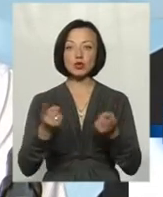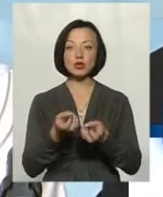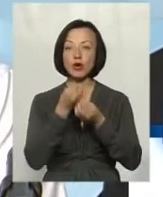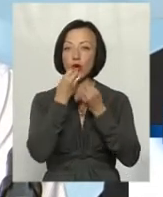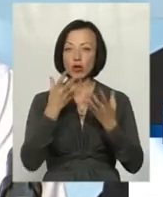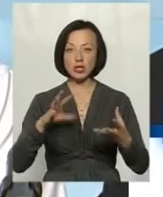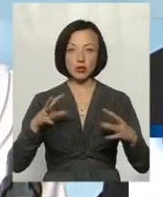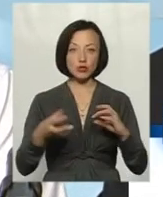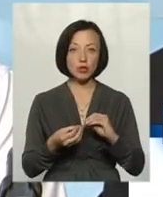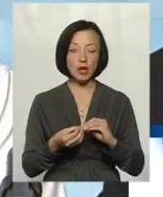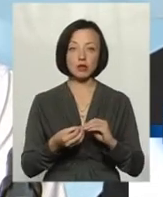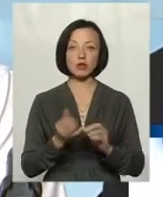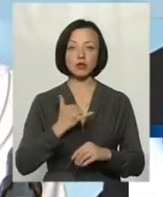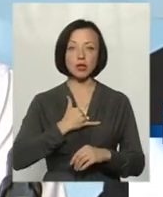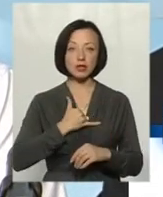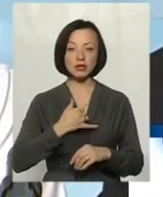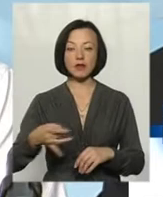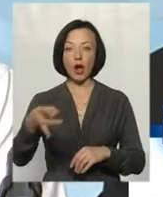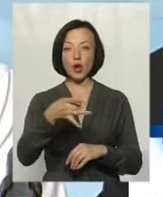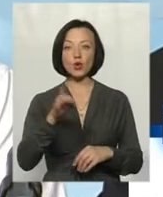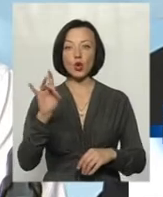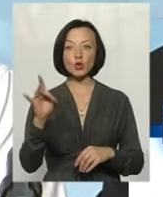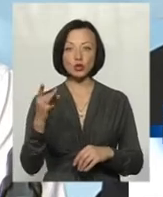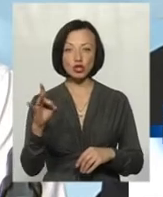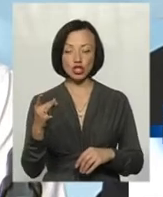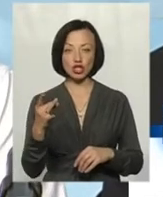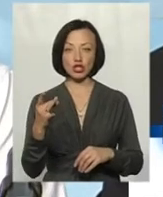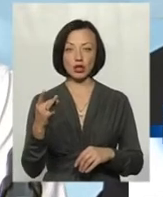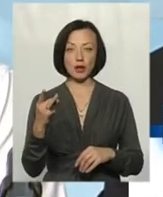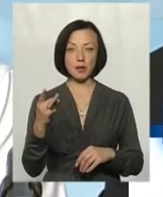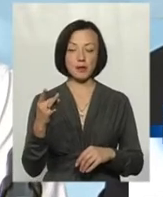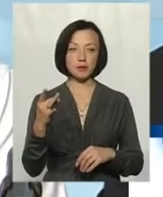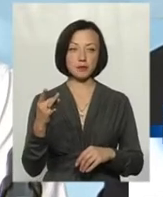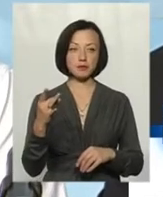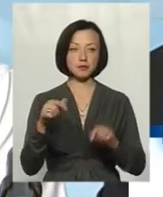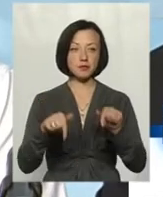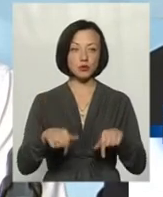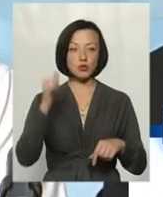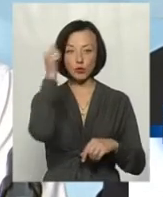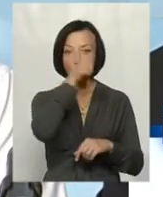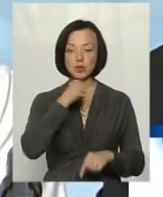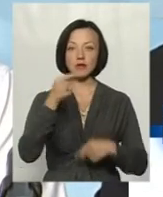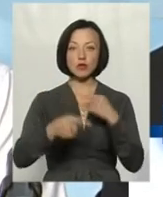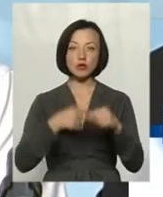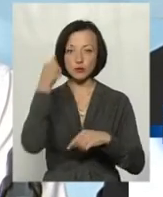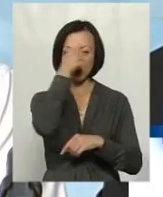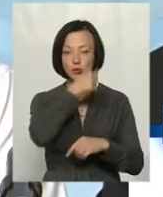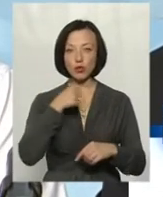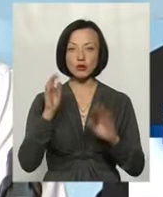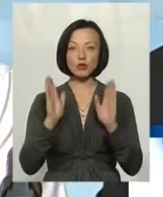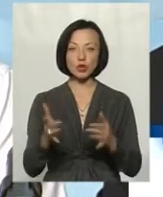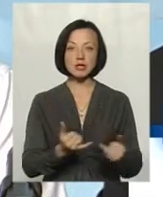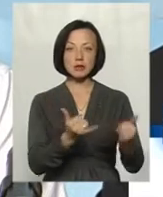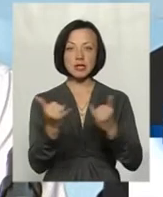ефективний результат. Практично в нас мікрорайон Ружична в цьому році, в наступному році практично буде